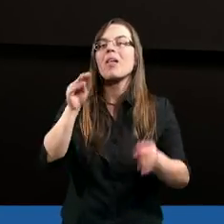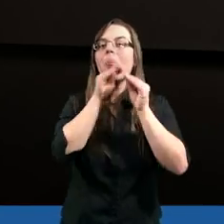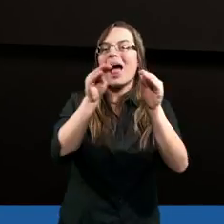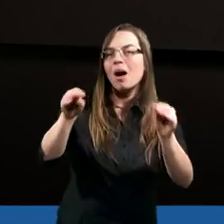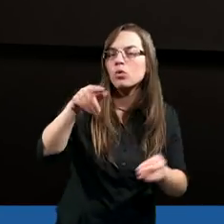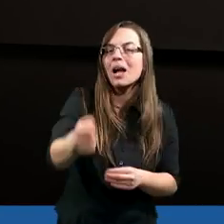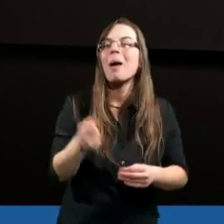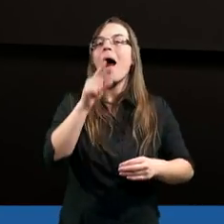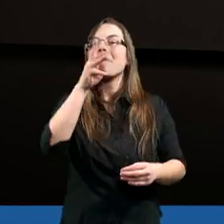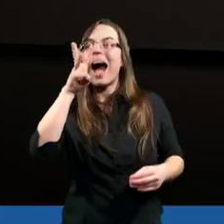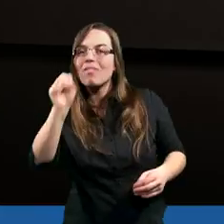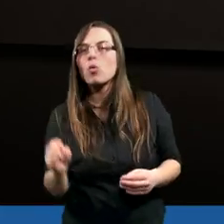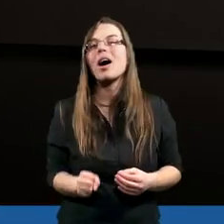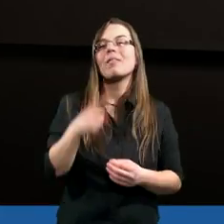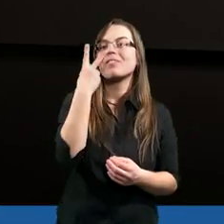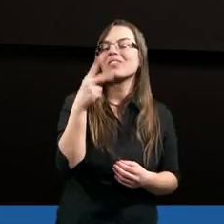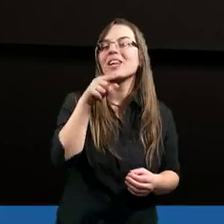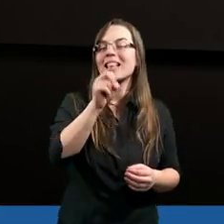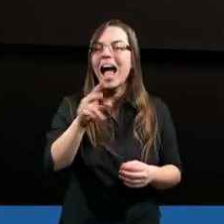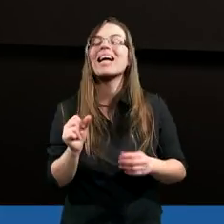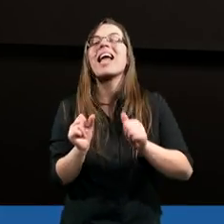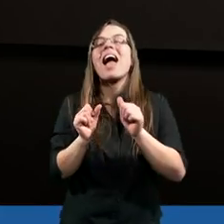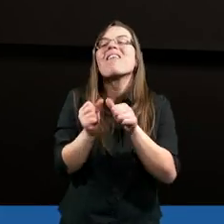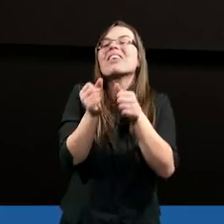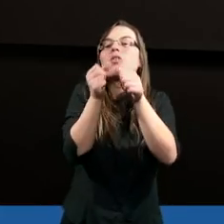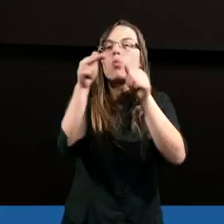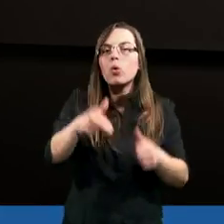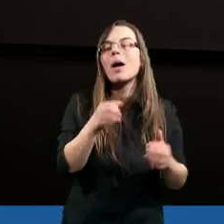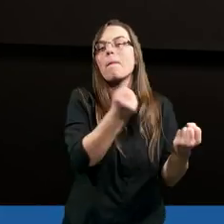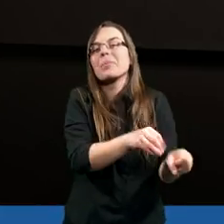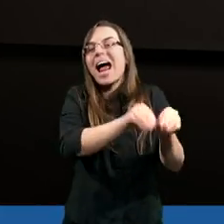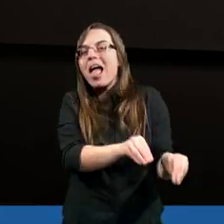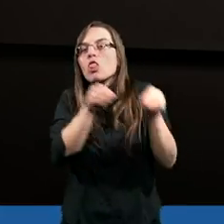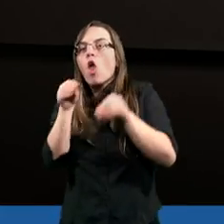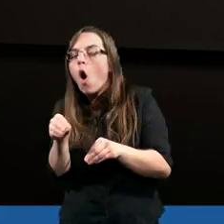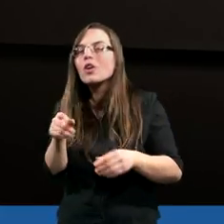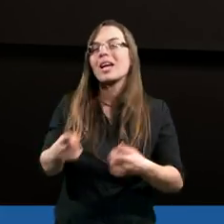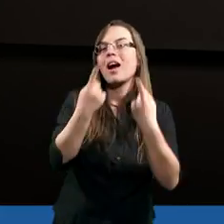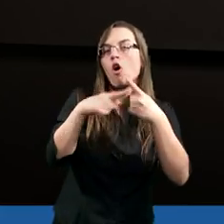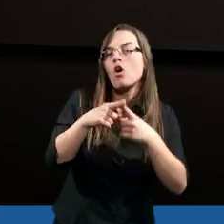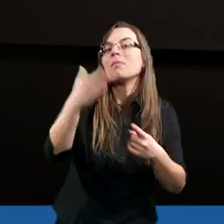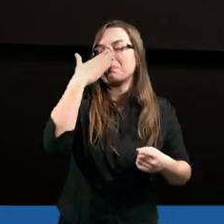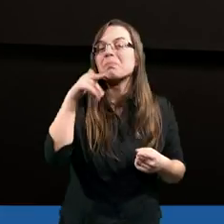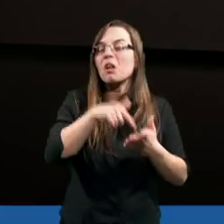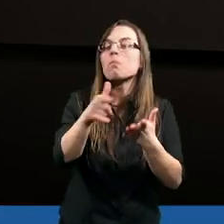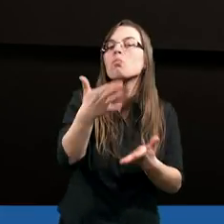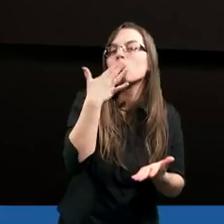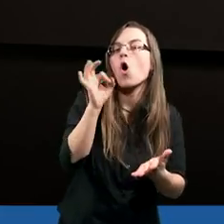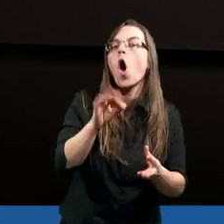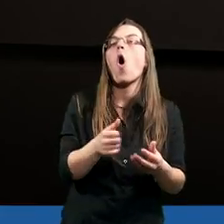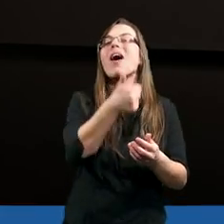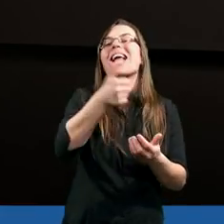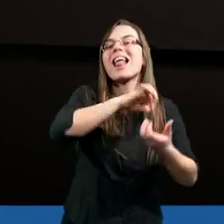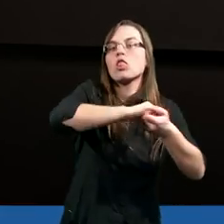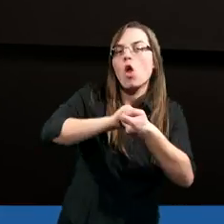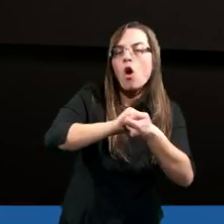mamy w nauczaniu apostoła Pawła dwie takie figury, dwie takie przenośnie Kościoła, które chyba nam coś mówią o jedności.